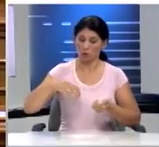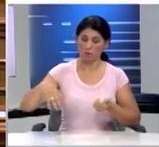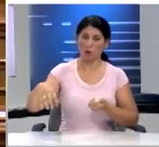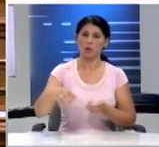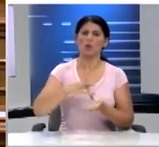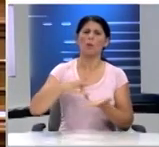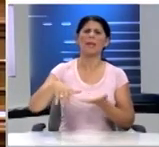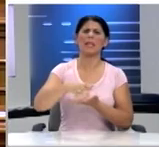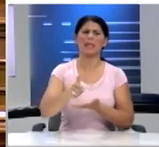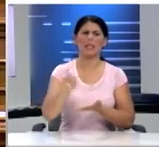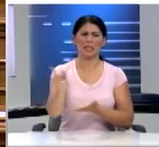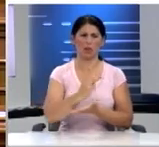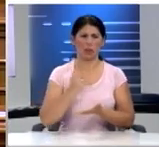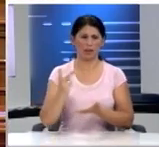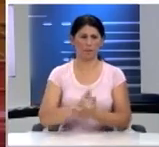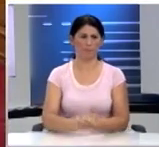τοπικής κοινωνίας